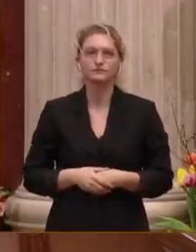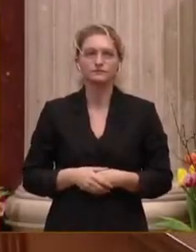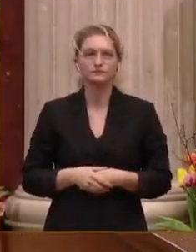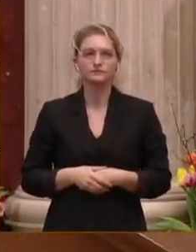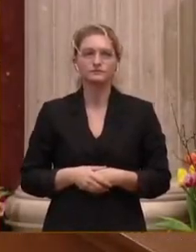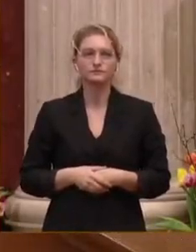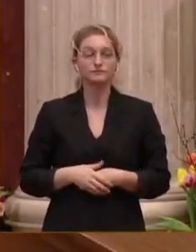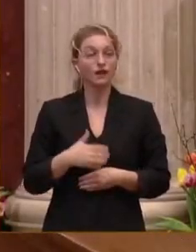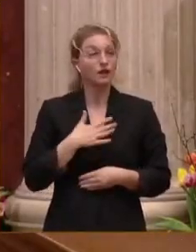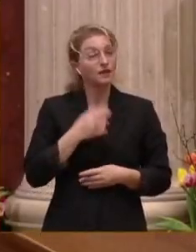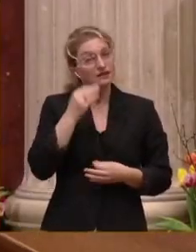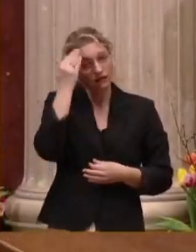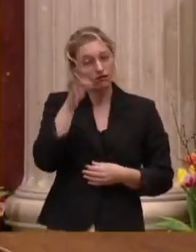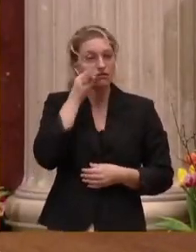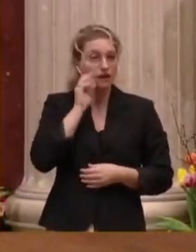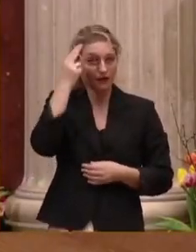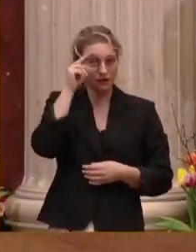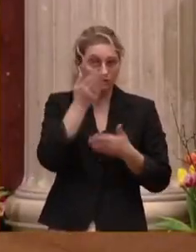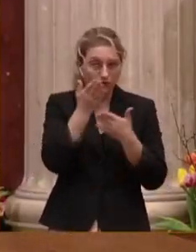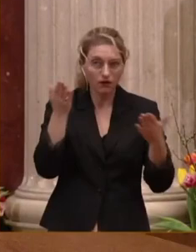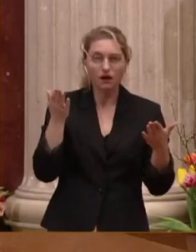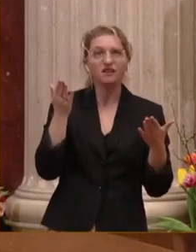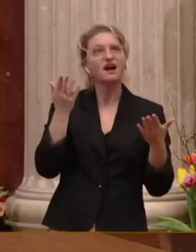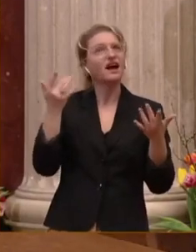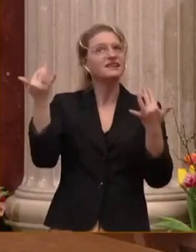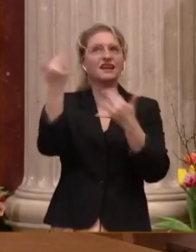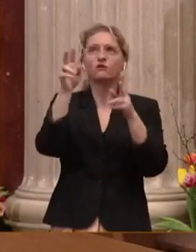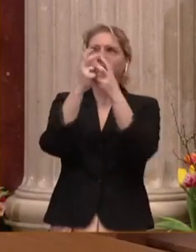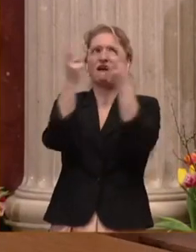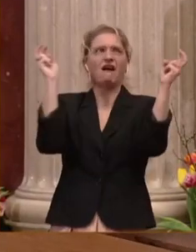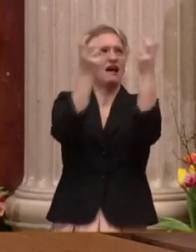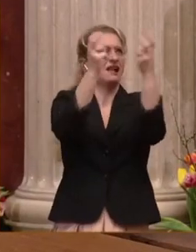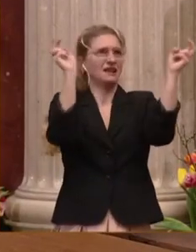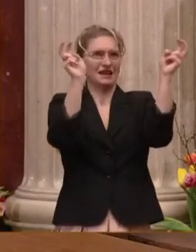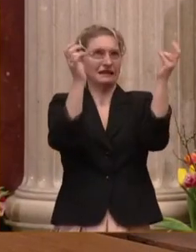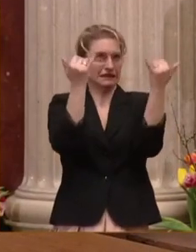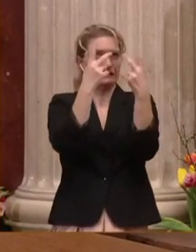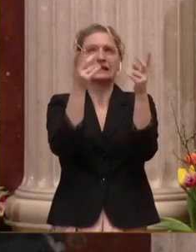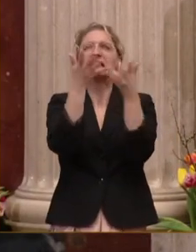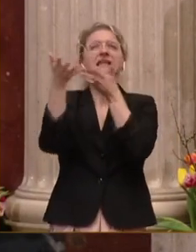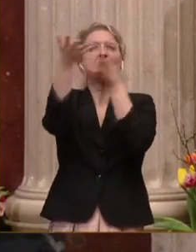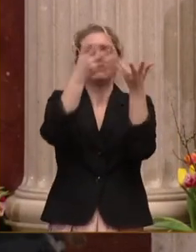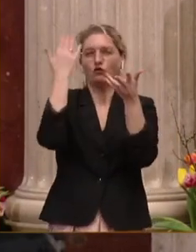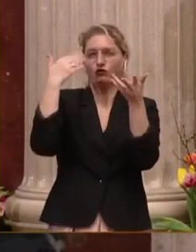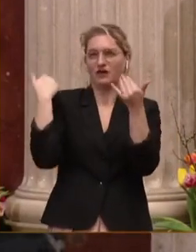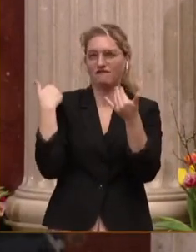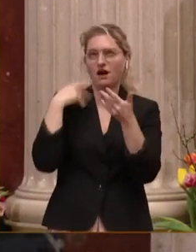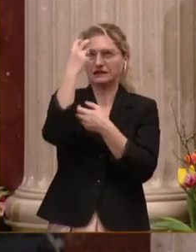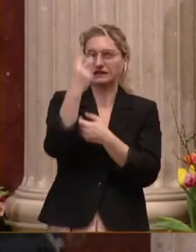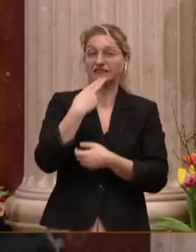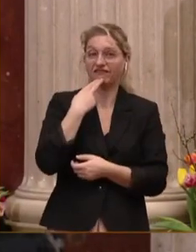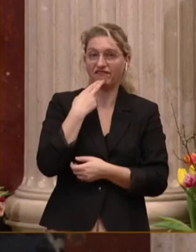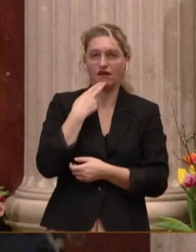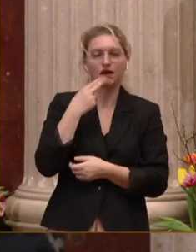Meine sehr verehrten Damen und Herren, vielleicht irgendwo, wo jetzt auch die Galerie besetzt ist, saß einmal Mark Twain, der in Wien